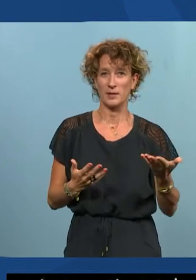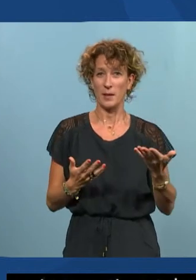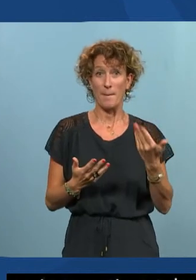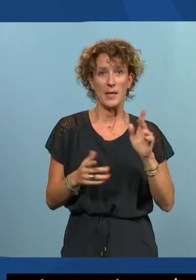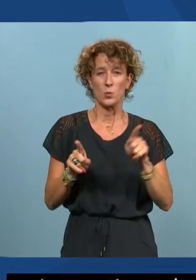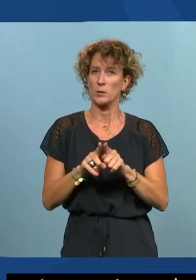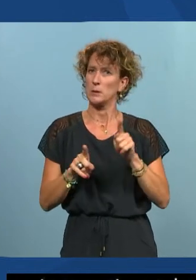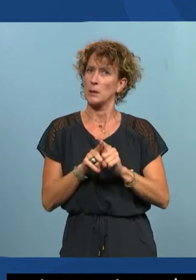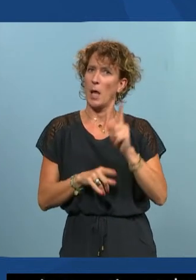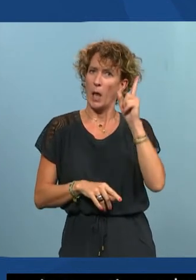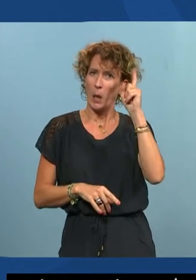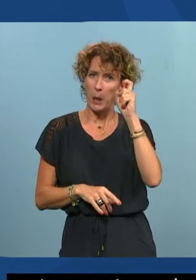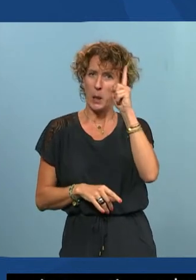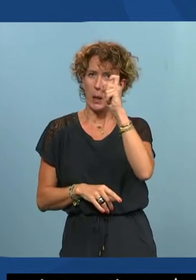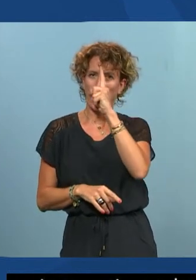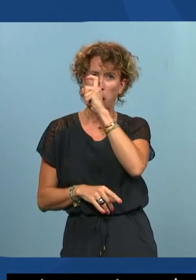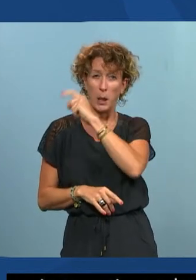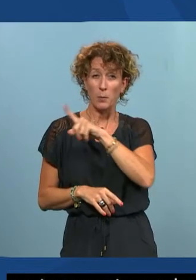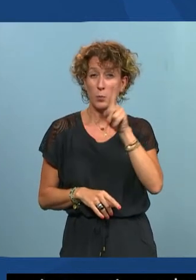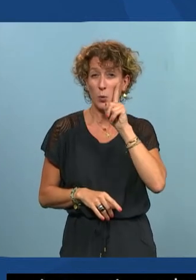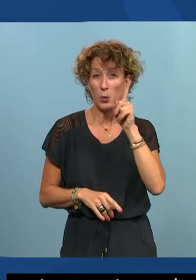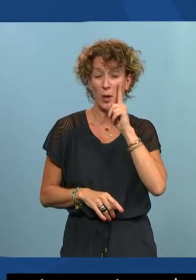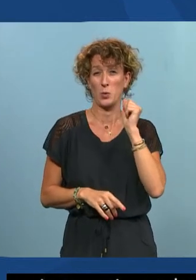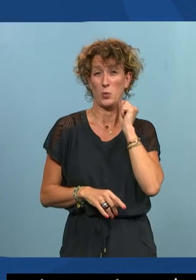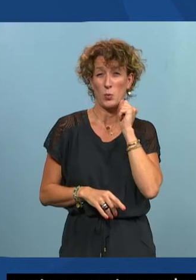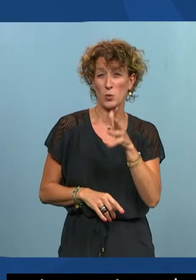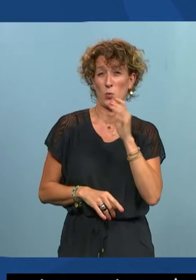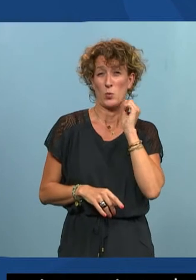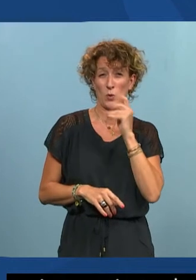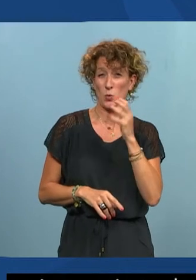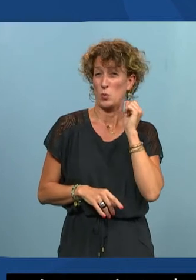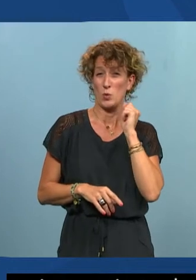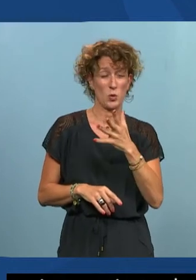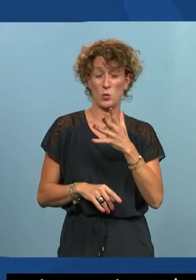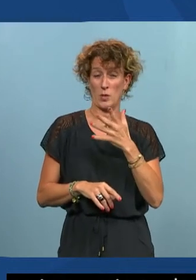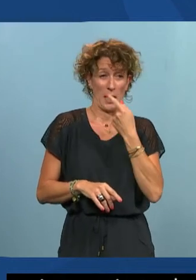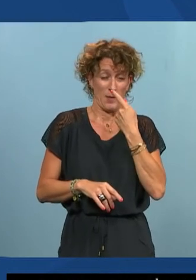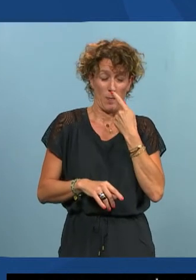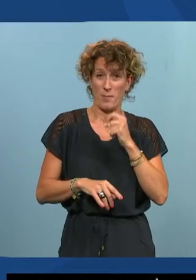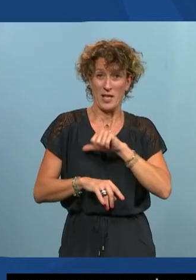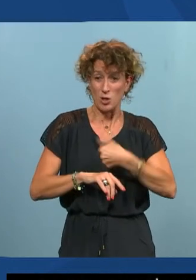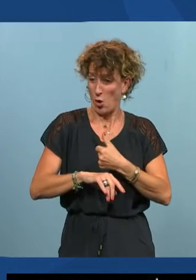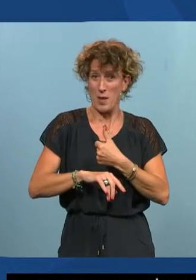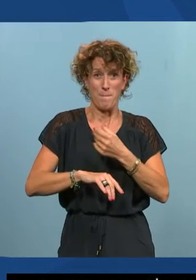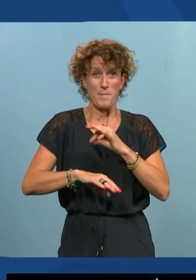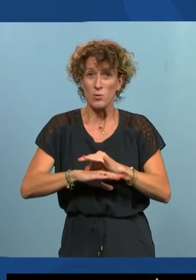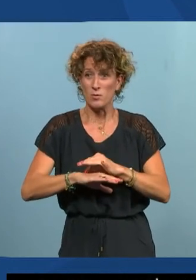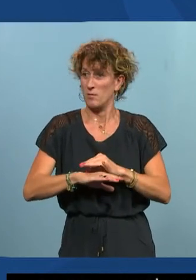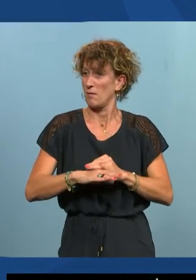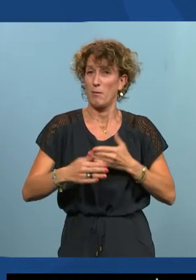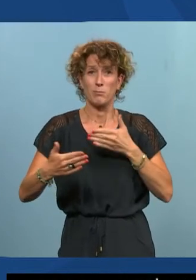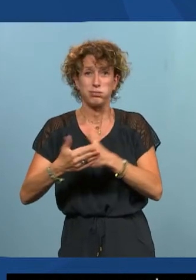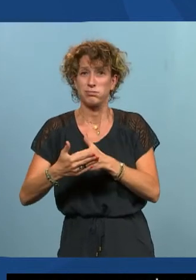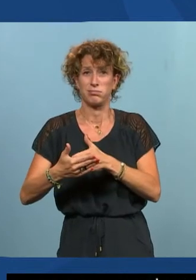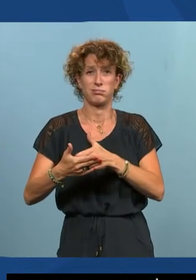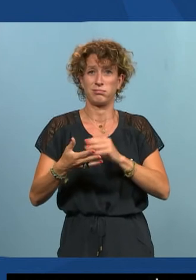'on est confronté quotidiennement tous les jours toutes les heures et même j'ai envie de dire toutes les minutes à des problèmes d'accessibilité numérique